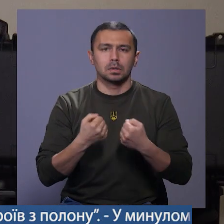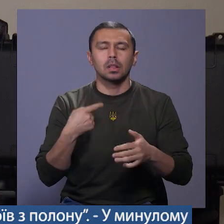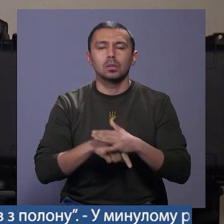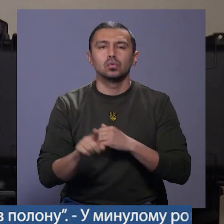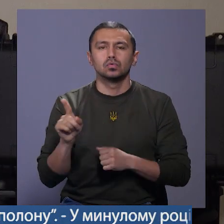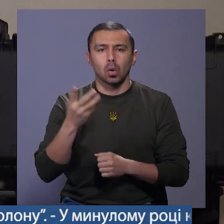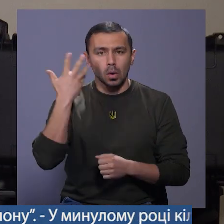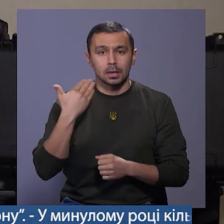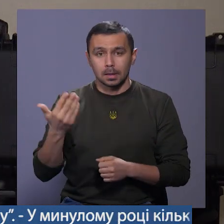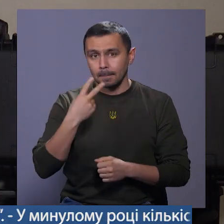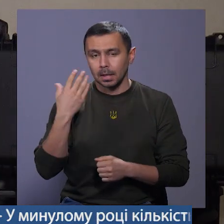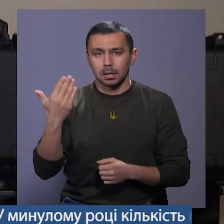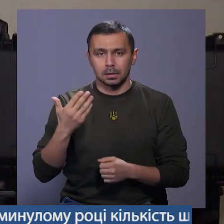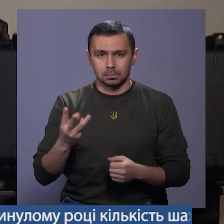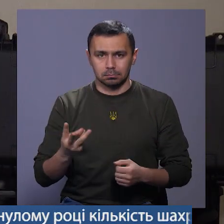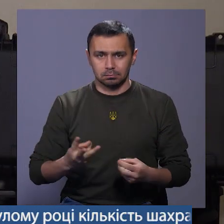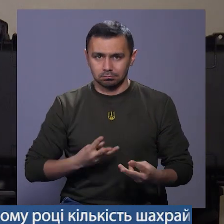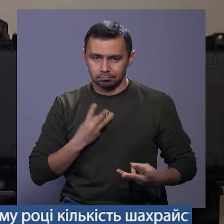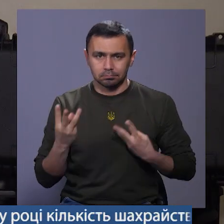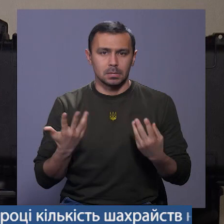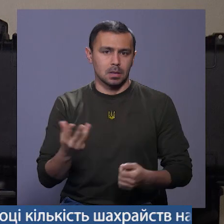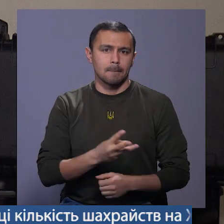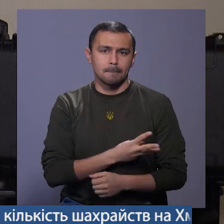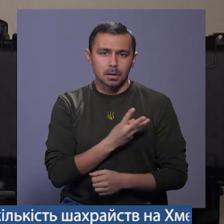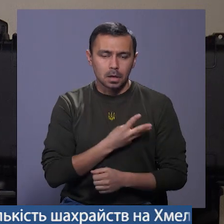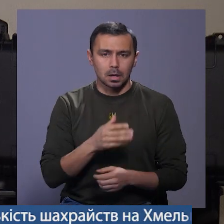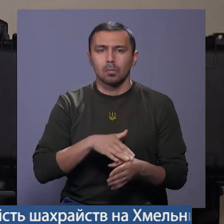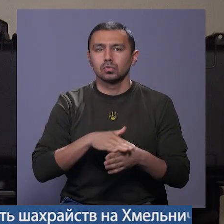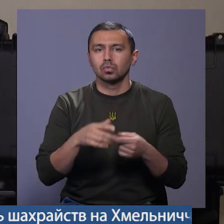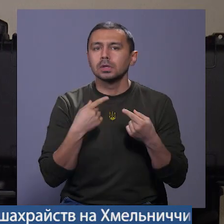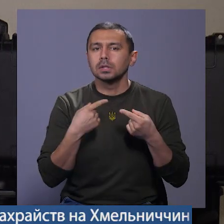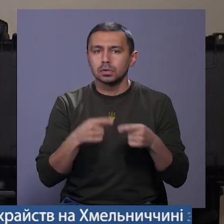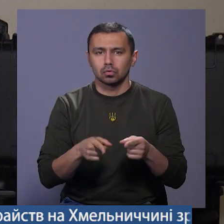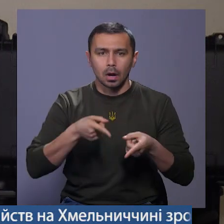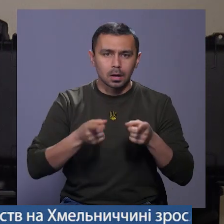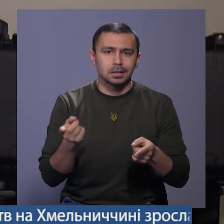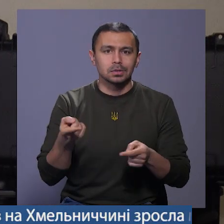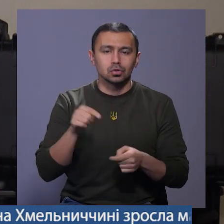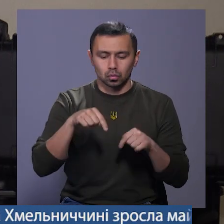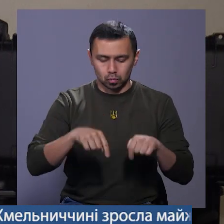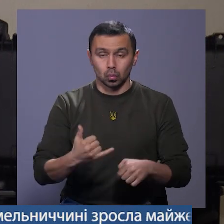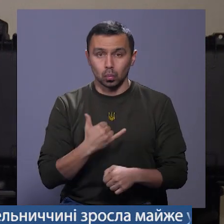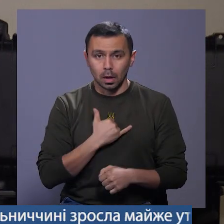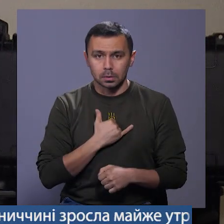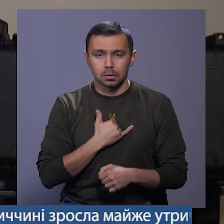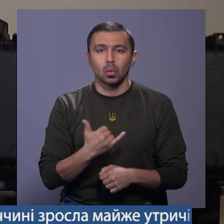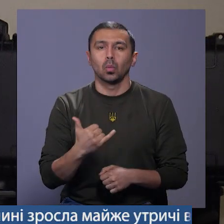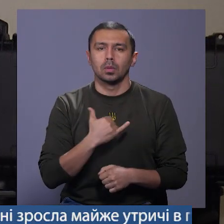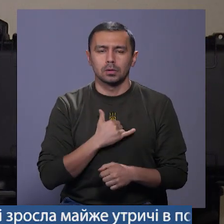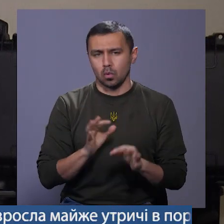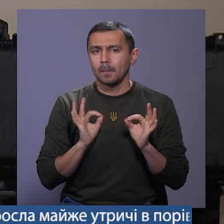тому що коли ти бачиш їхній запал, їхні бажання і абсолютно іншу реальність, ніж тут в нас, тому що в нас,